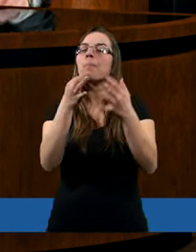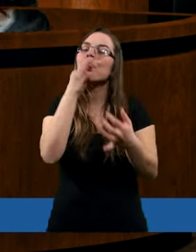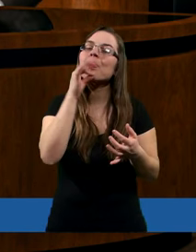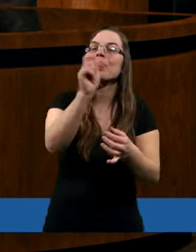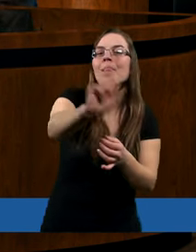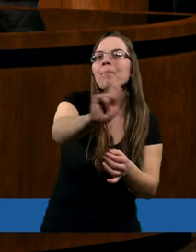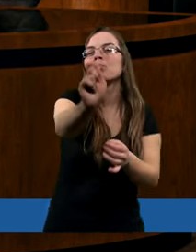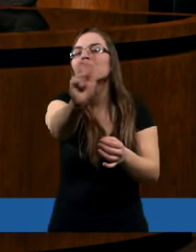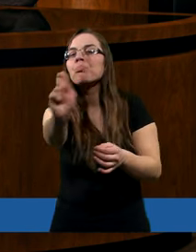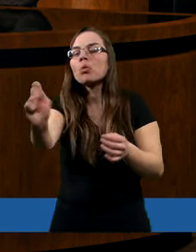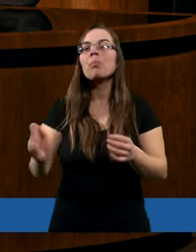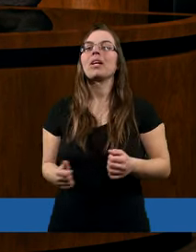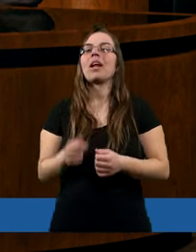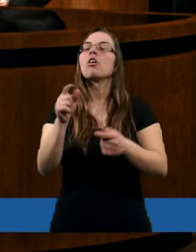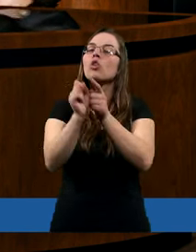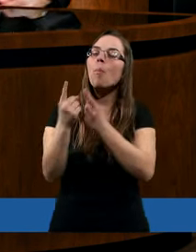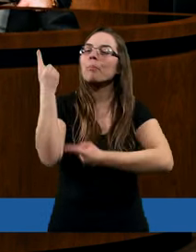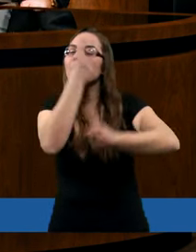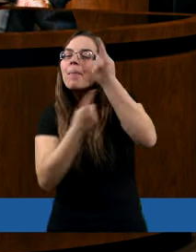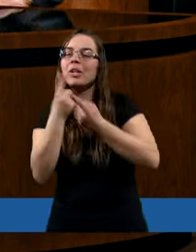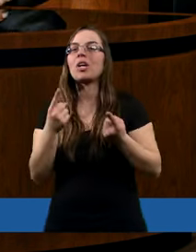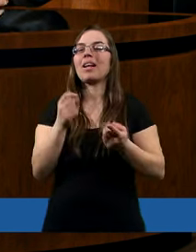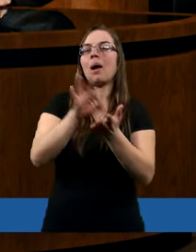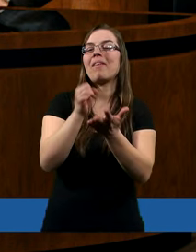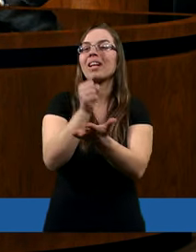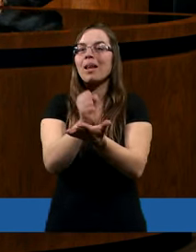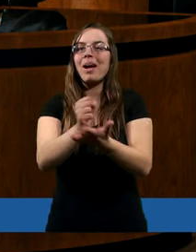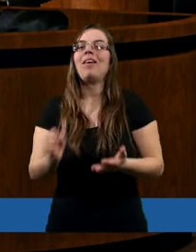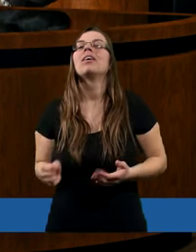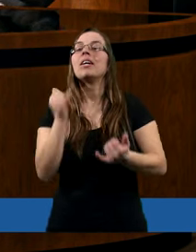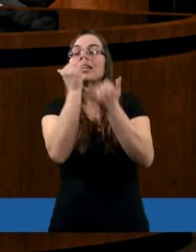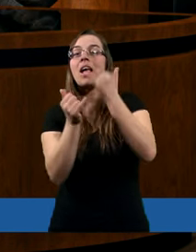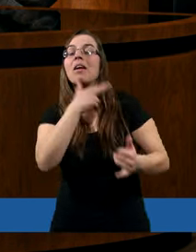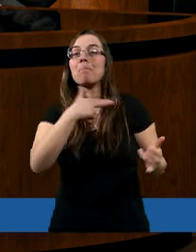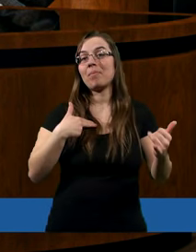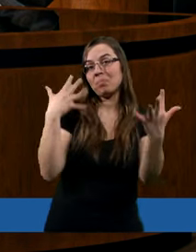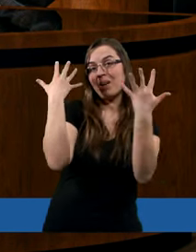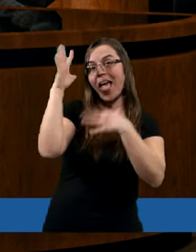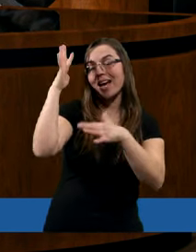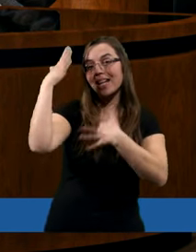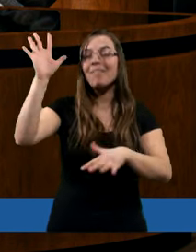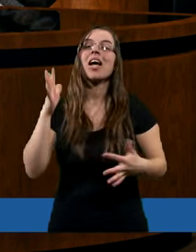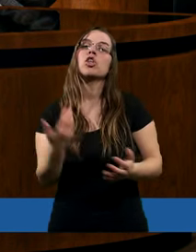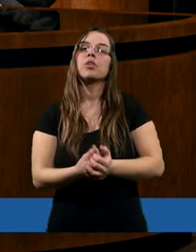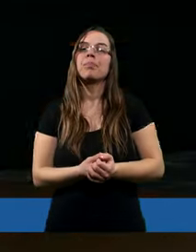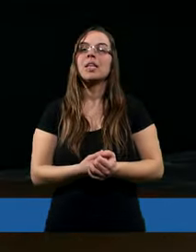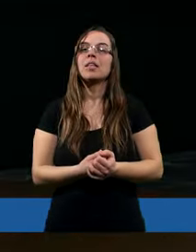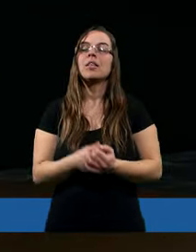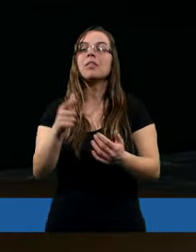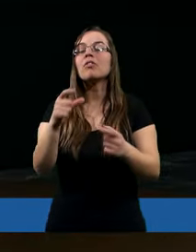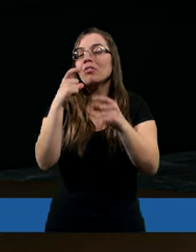różne wskazówki, coś do przemyślenia. Ale jeżeli lekceważymy te